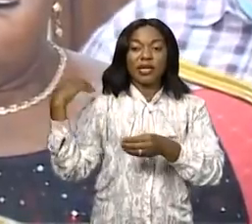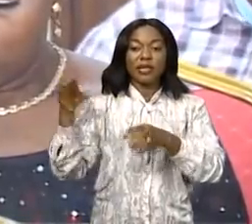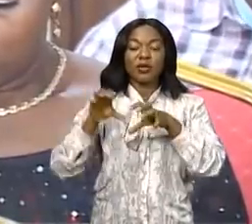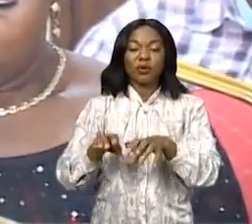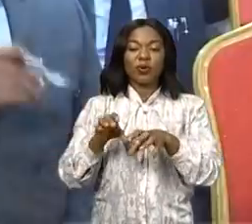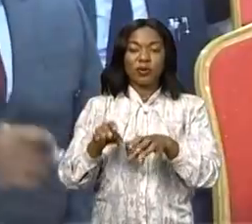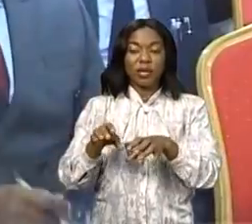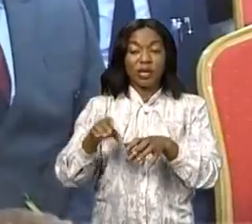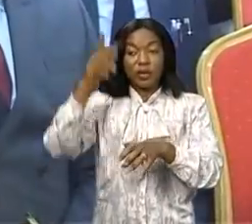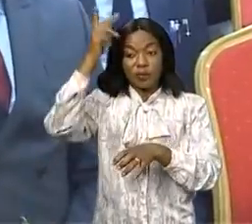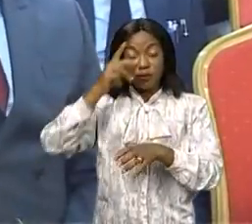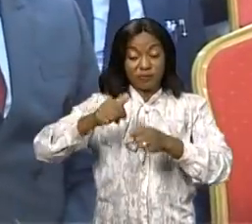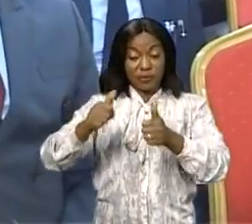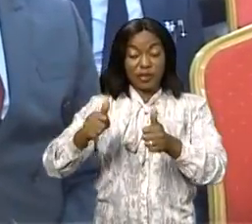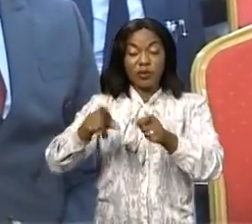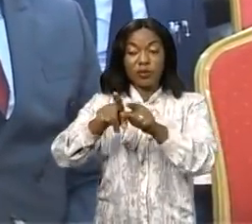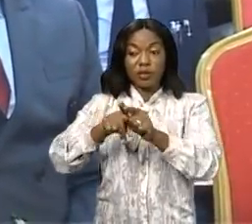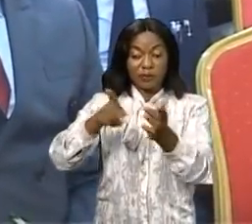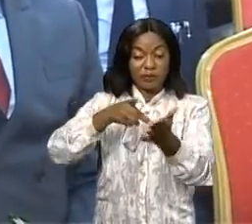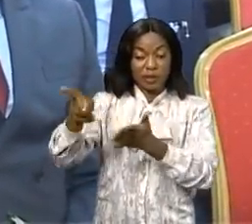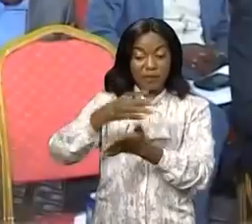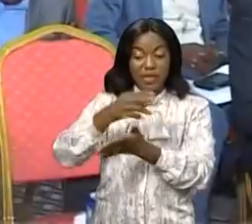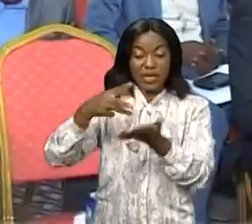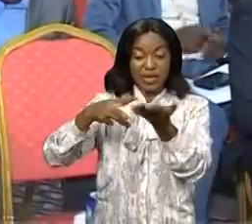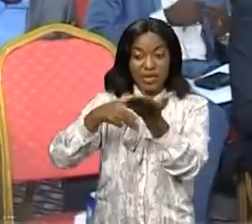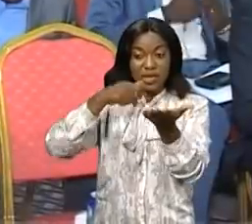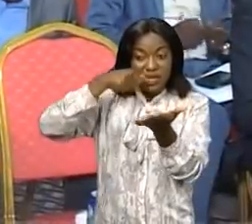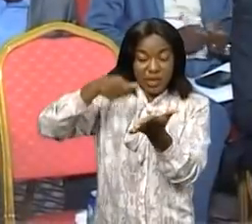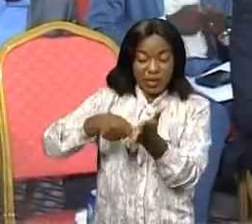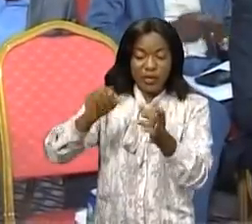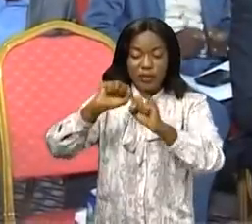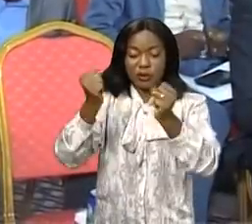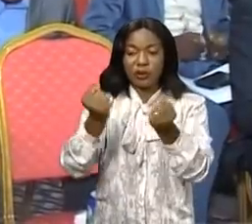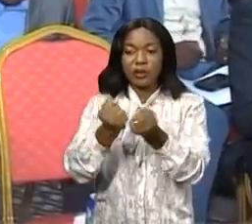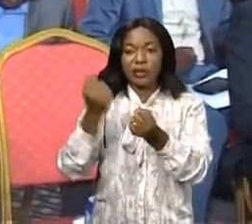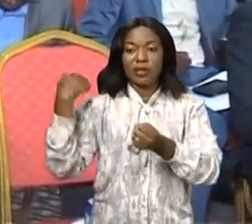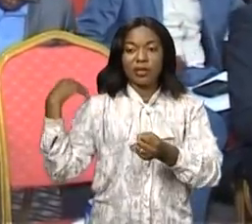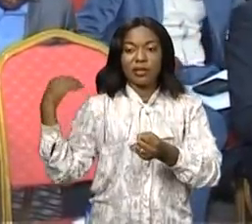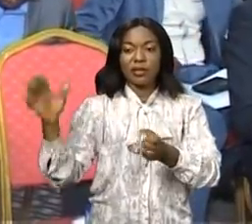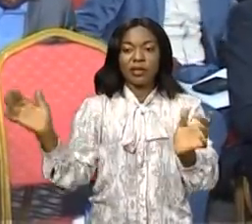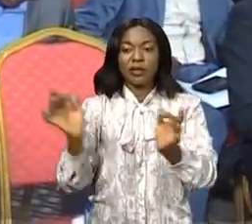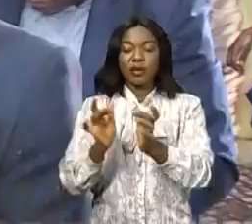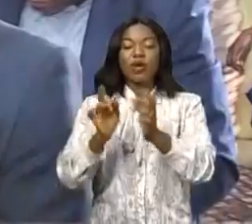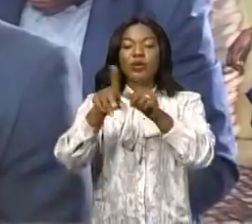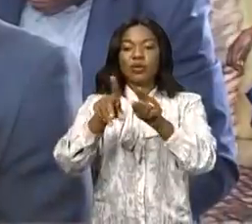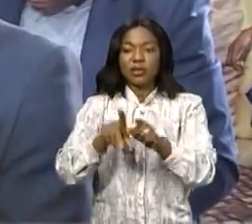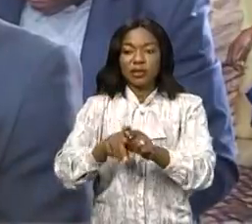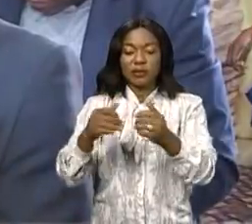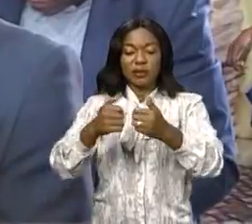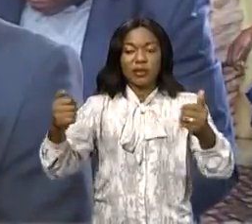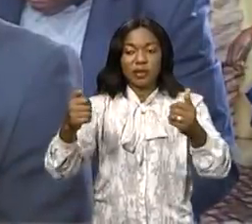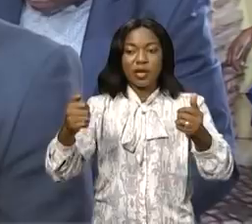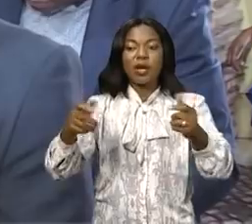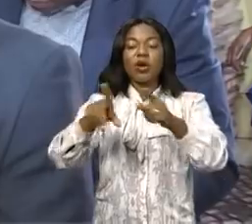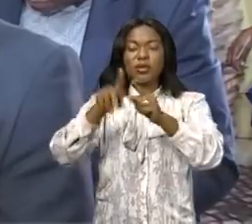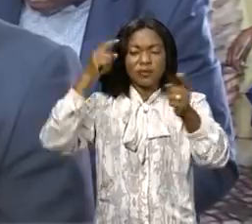politique à travers le paiement des impôts et taxes, ces représentants des sociétés commerciales de l'État à cette rencontre se sont séparés plus